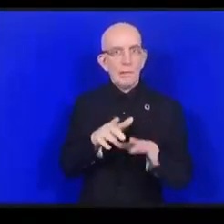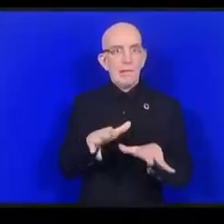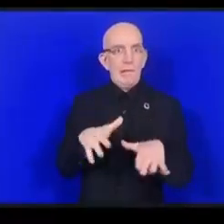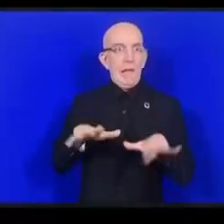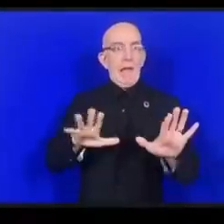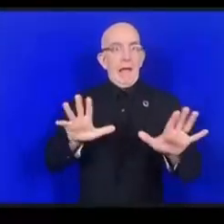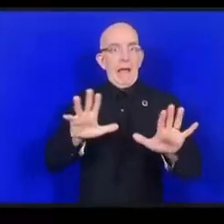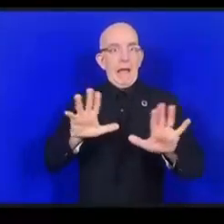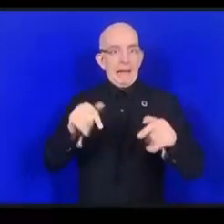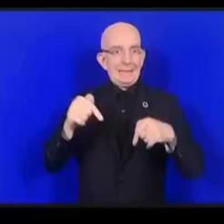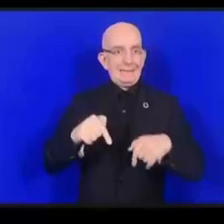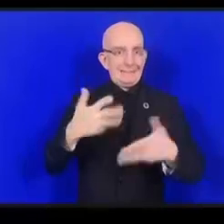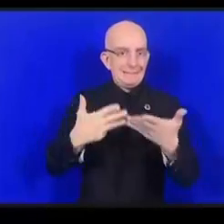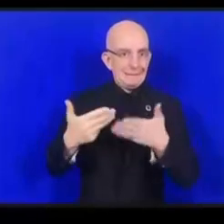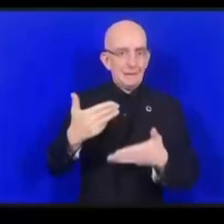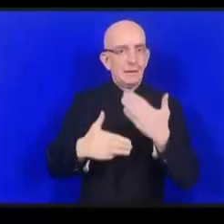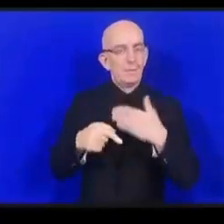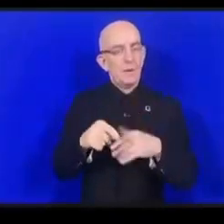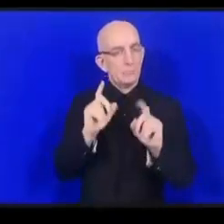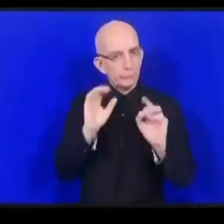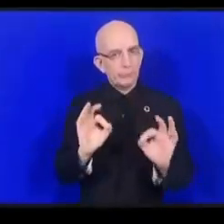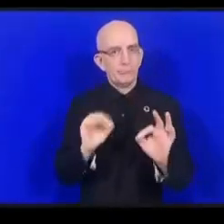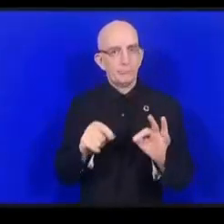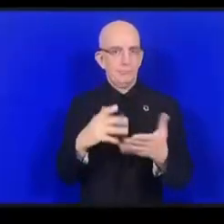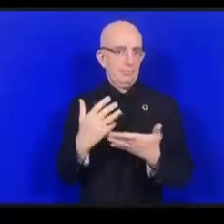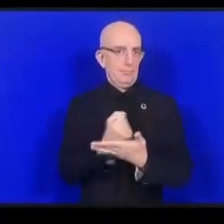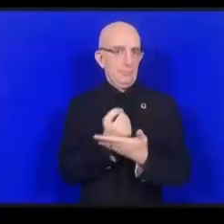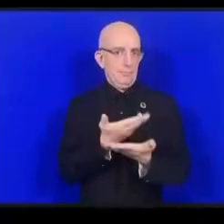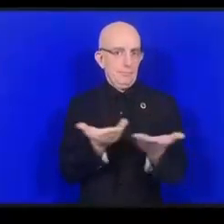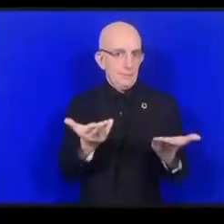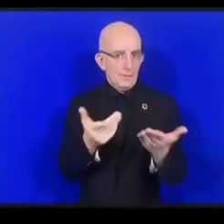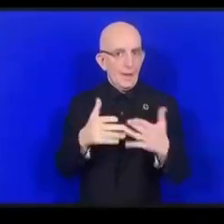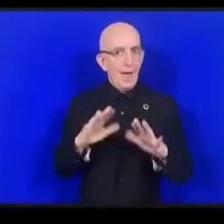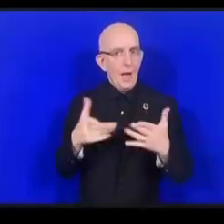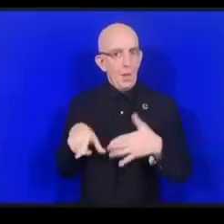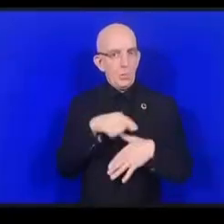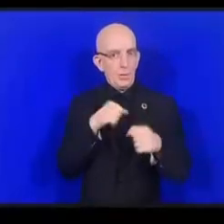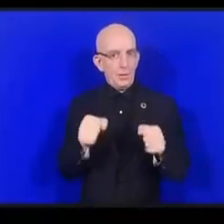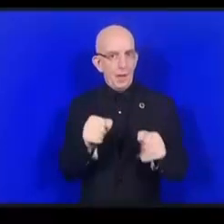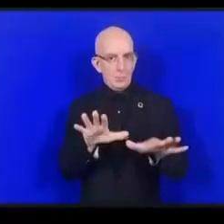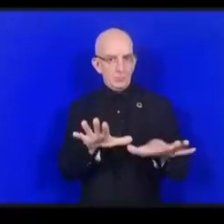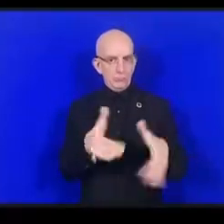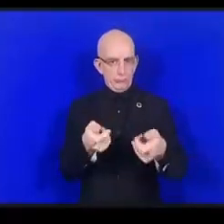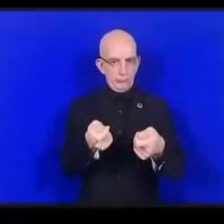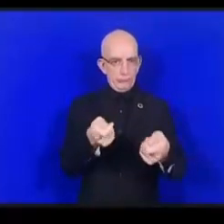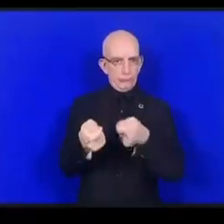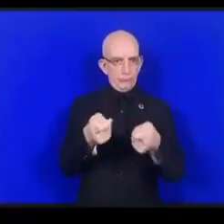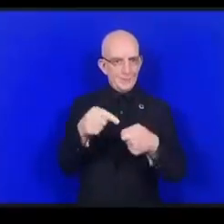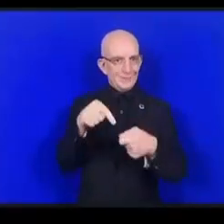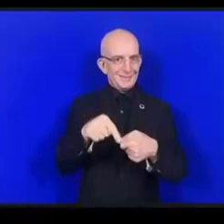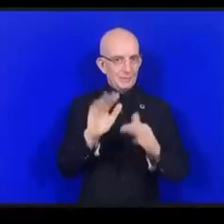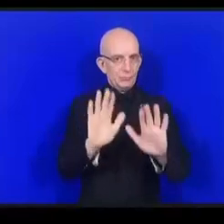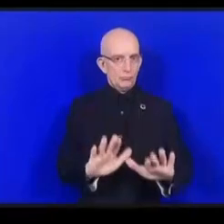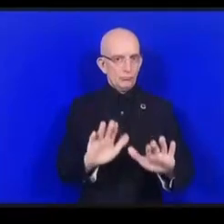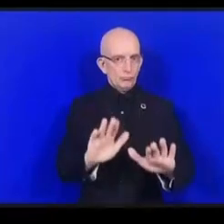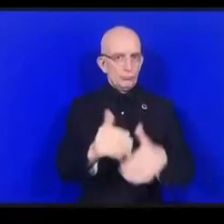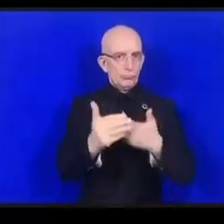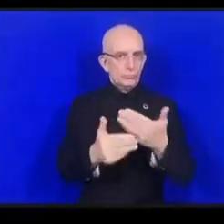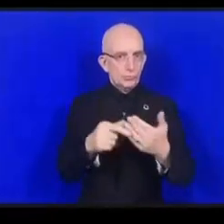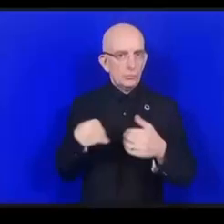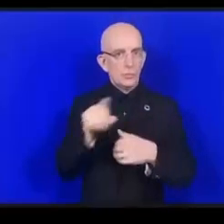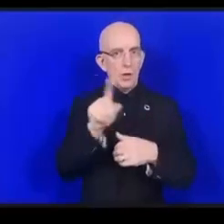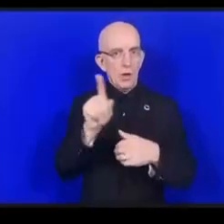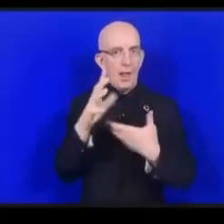كيف يمكن أن نسيطر على النفاذ بصورة جيدة كيف يمكن أن